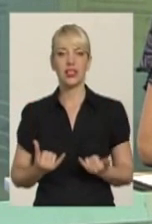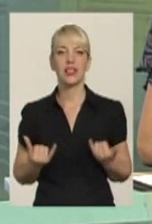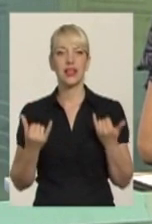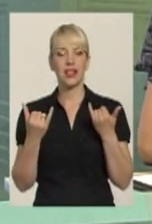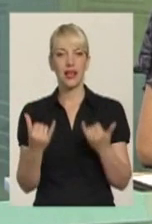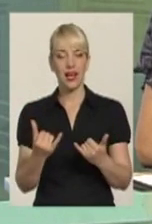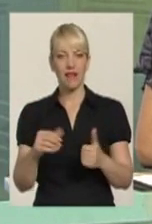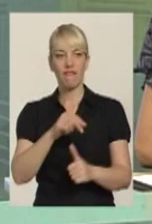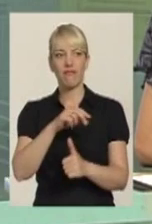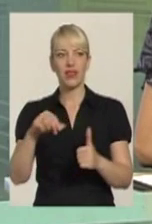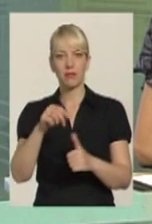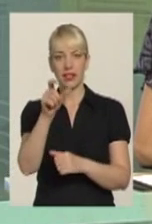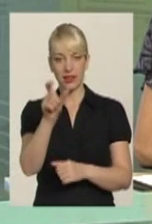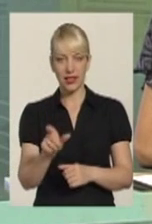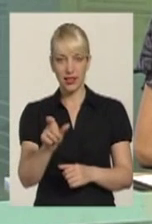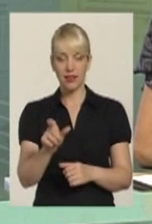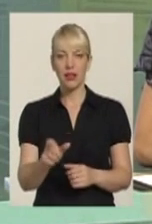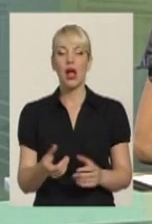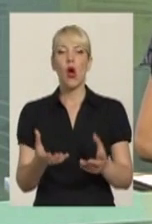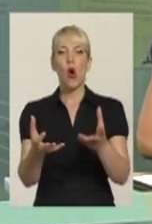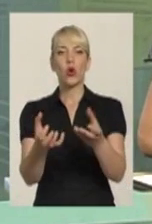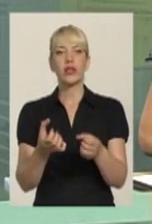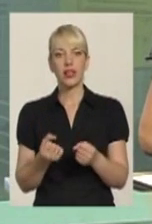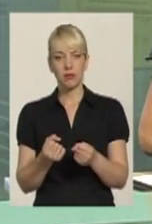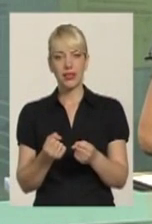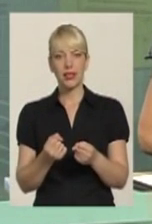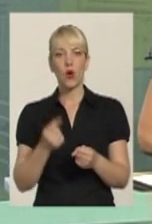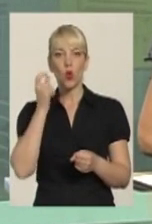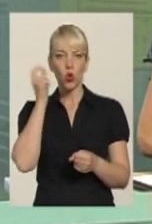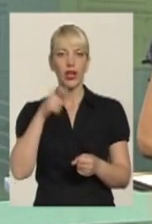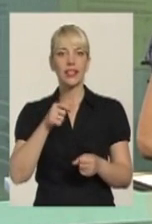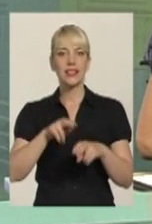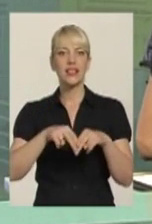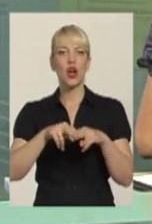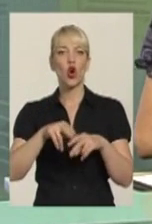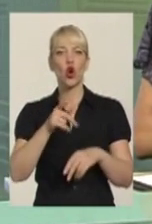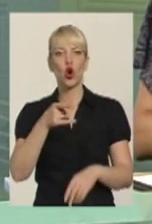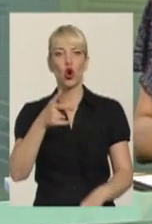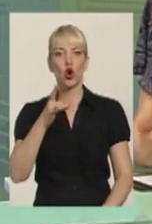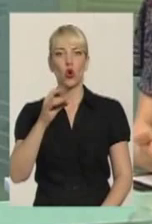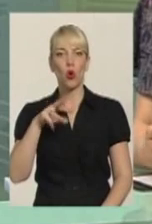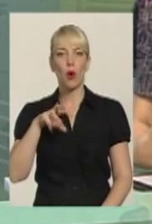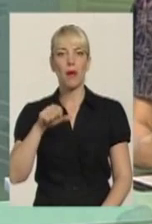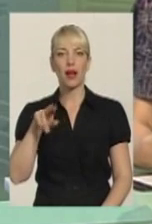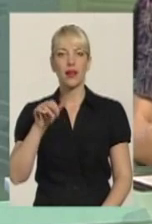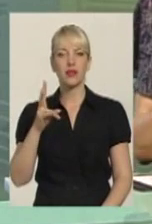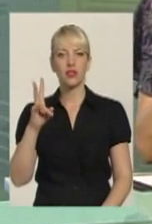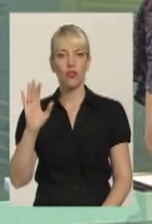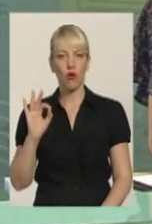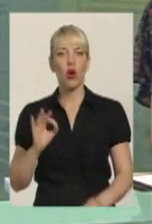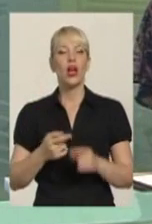вірменина отримати українське громадянство? І чи багато